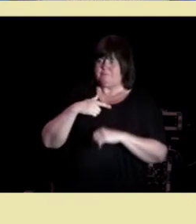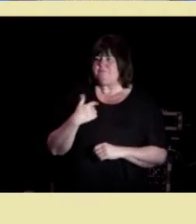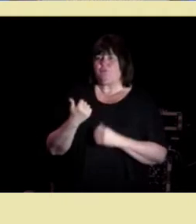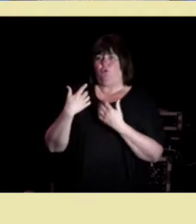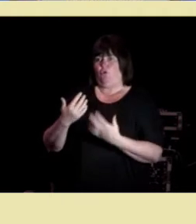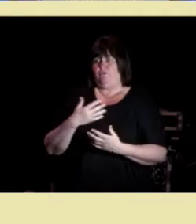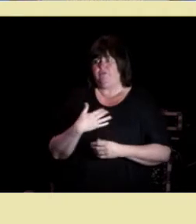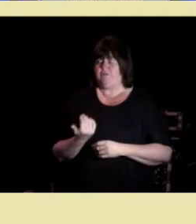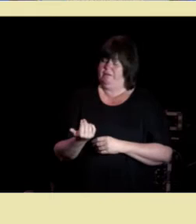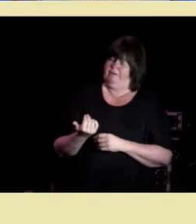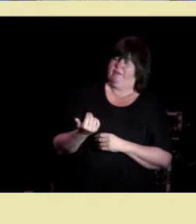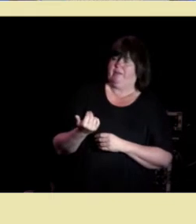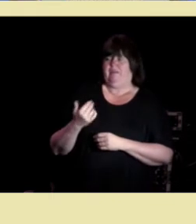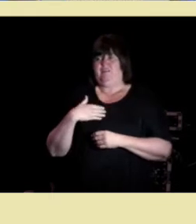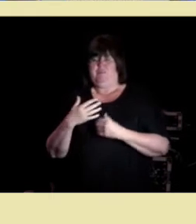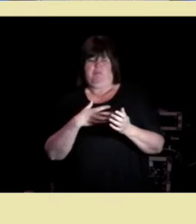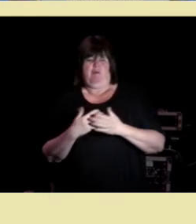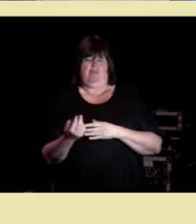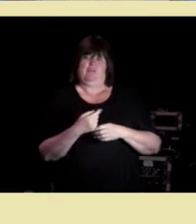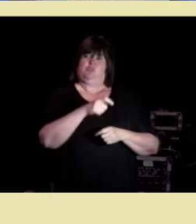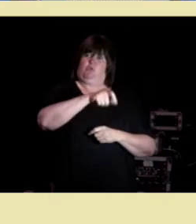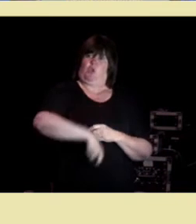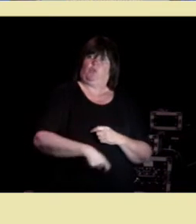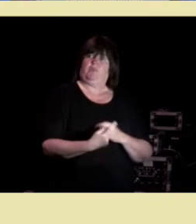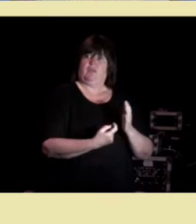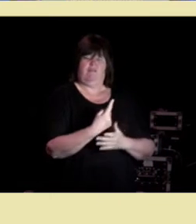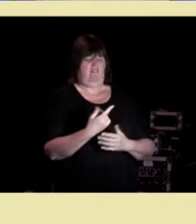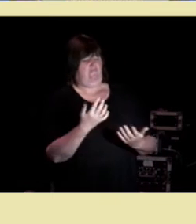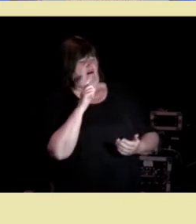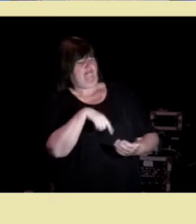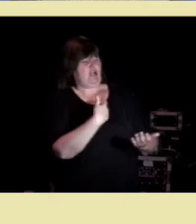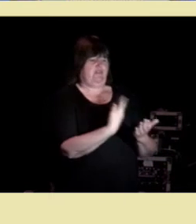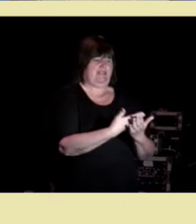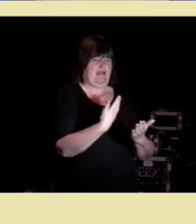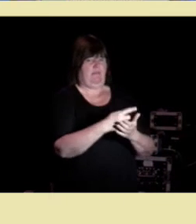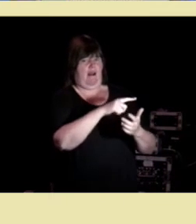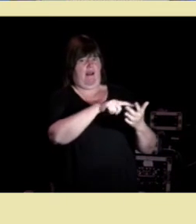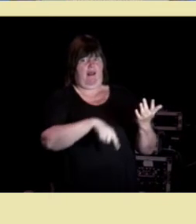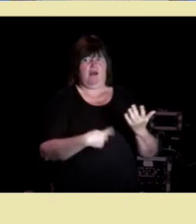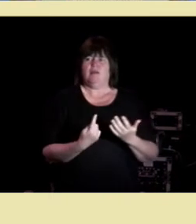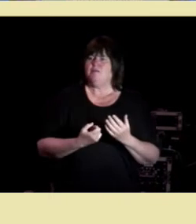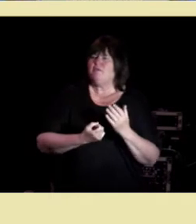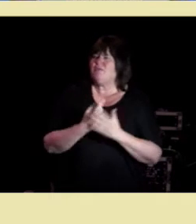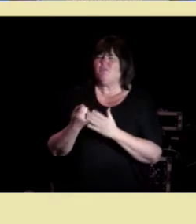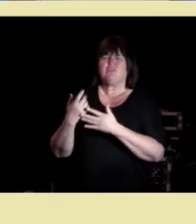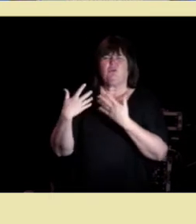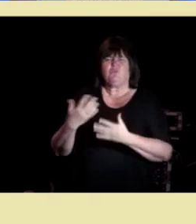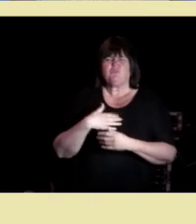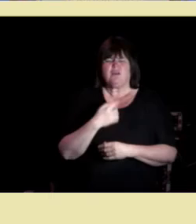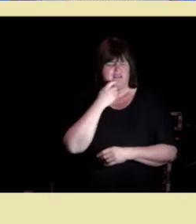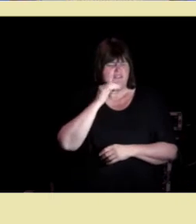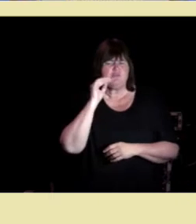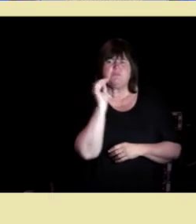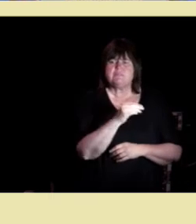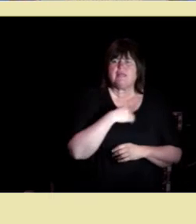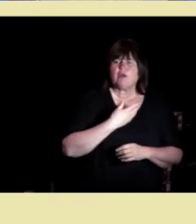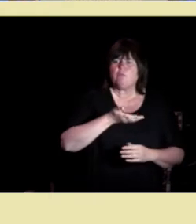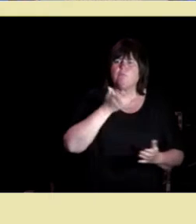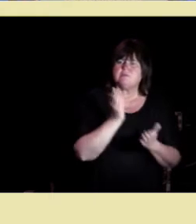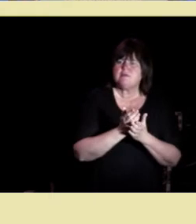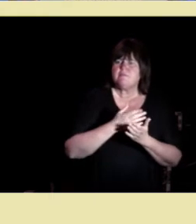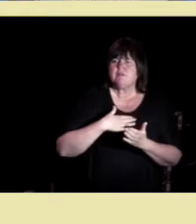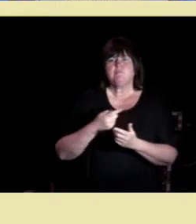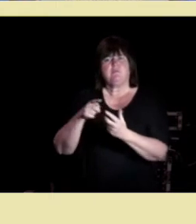vi kan tilby ikke sant men andre ganger og mye oftere får de bare beskjed om avhøyelser som er tatt om dem i møter